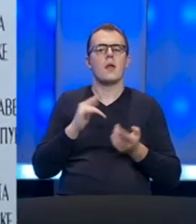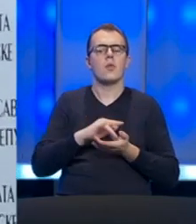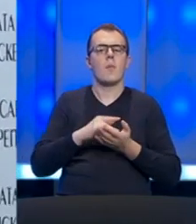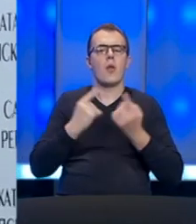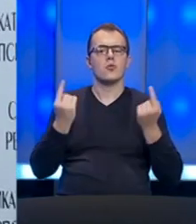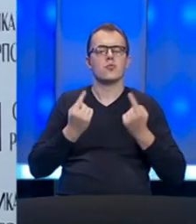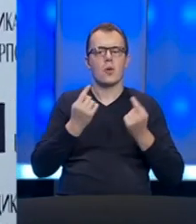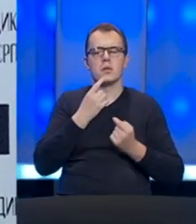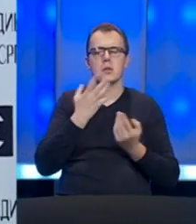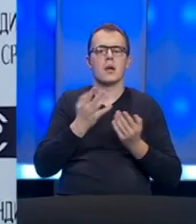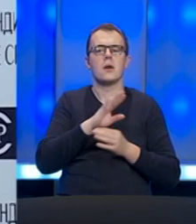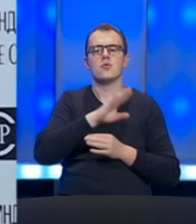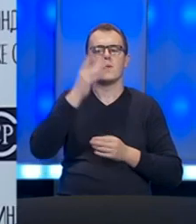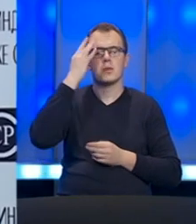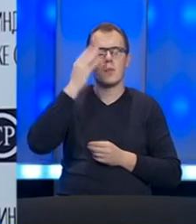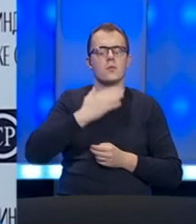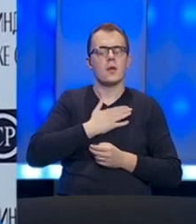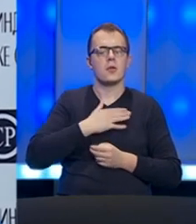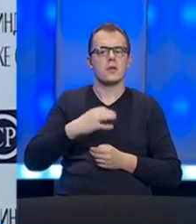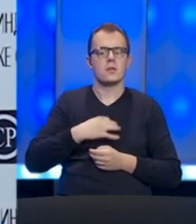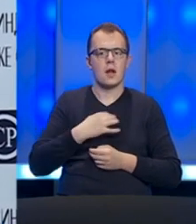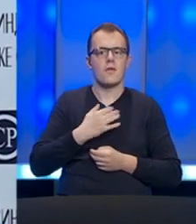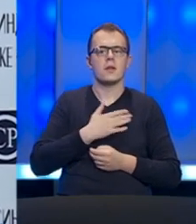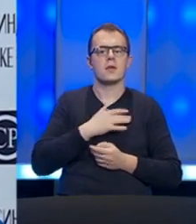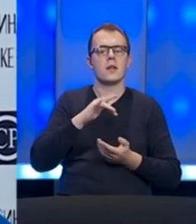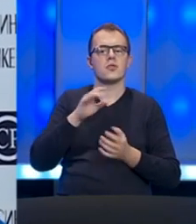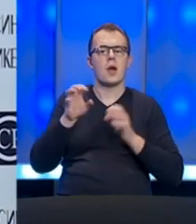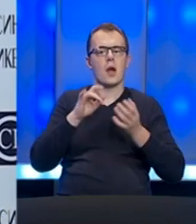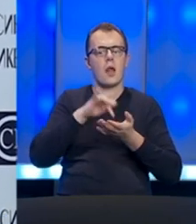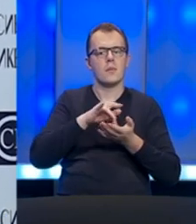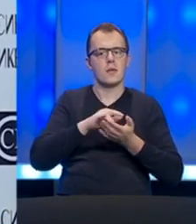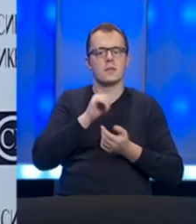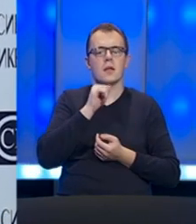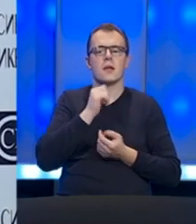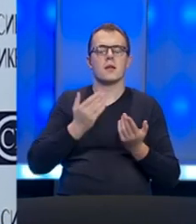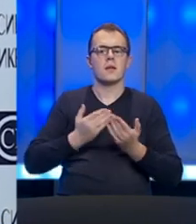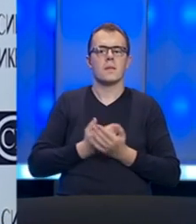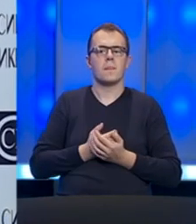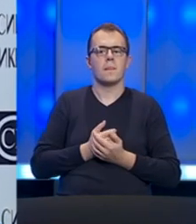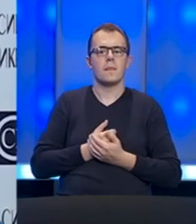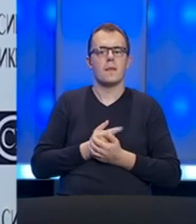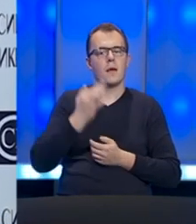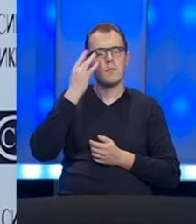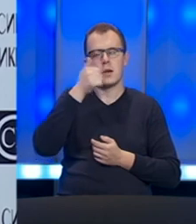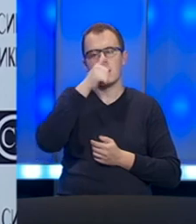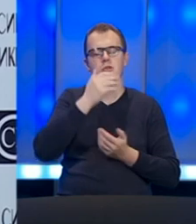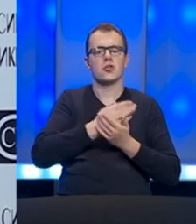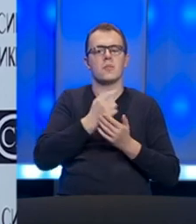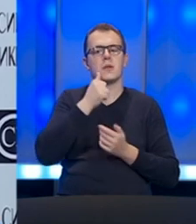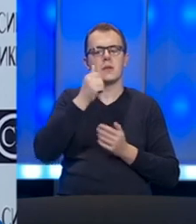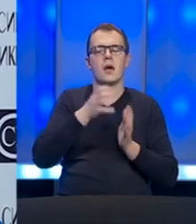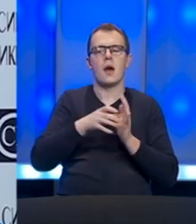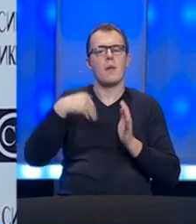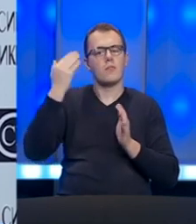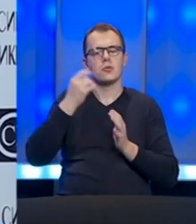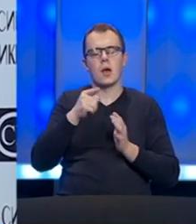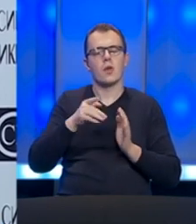situaciji kada smo svi zabrinuti za naše zdravlje, za naša radna mjesta i brine nas šta će biti dan poslije kad ovo sve prođe.